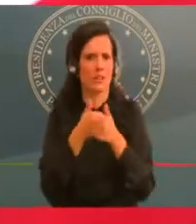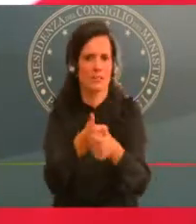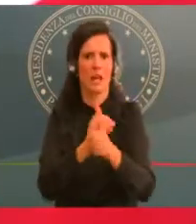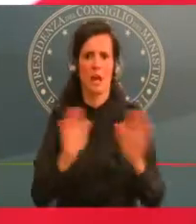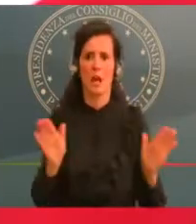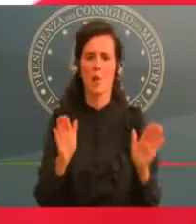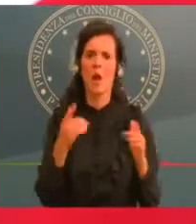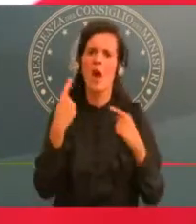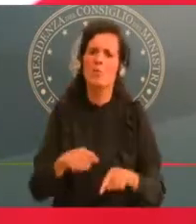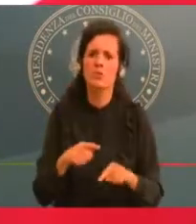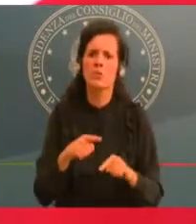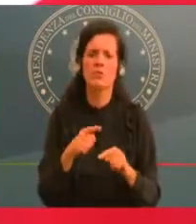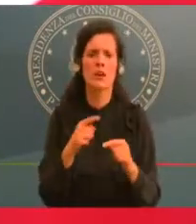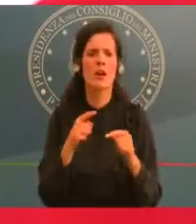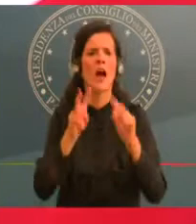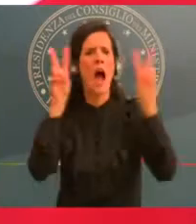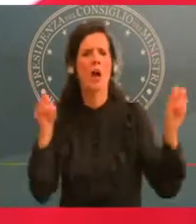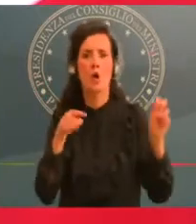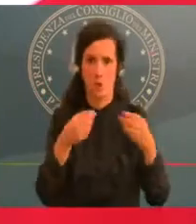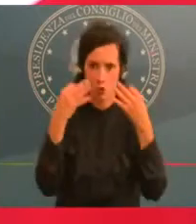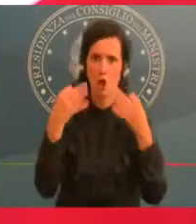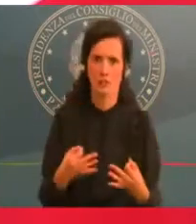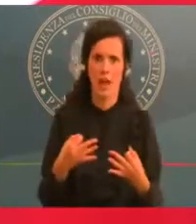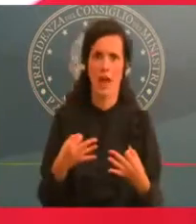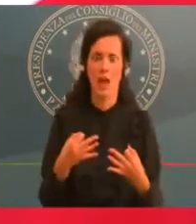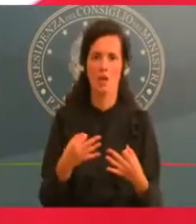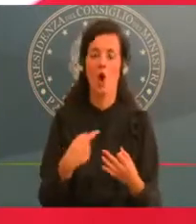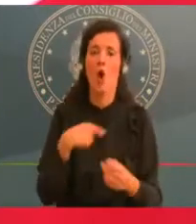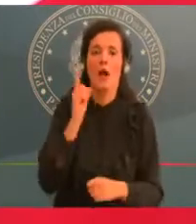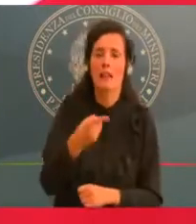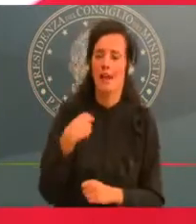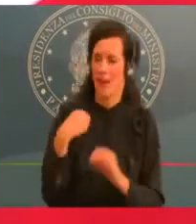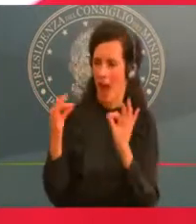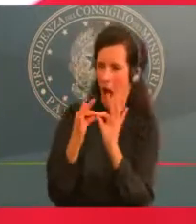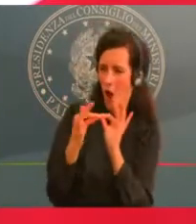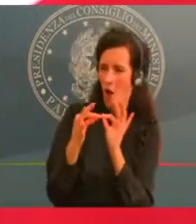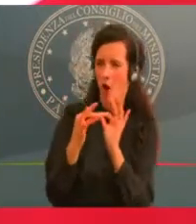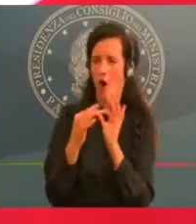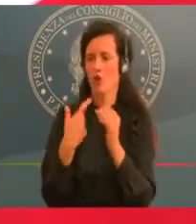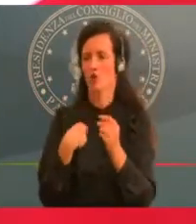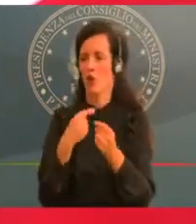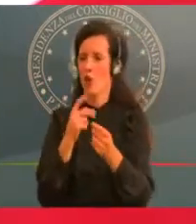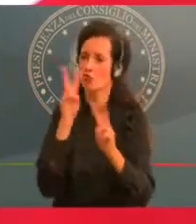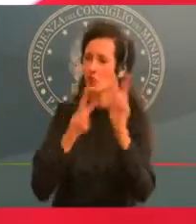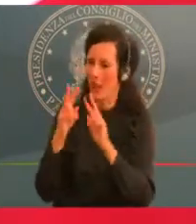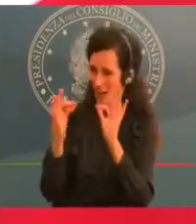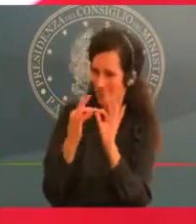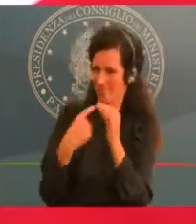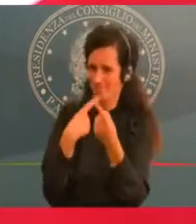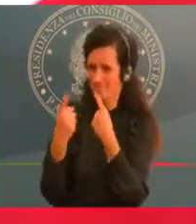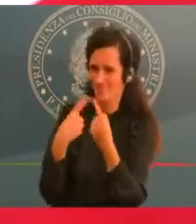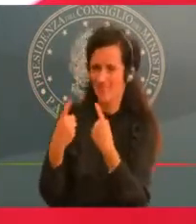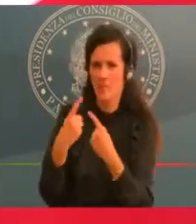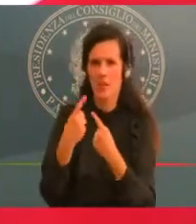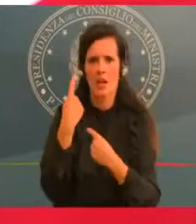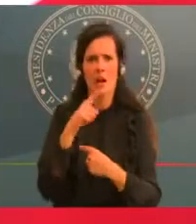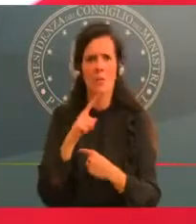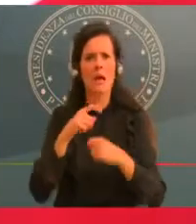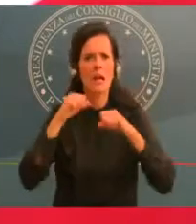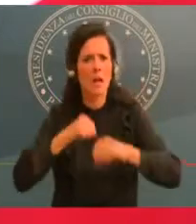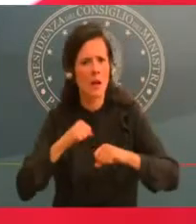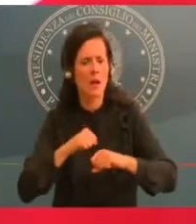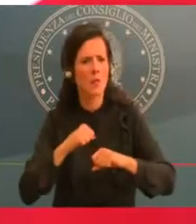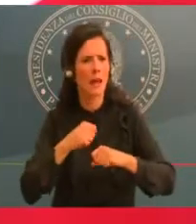cittadini. Non lo farà il Ministro della Salute, non lo faranno, ovviamente, immagino neppure i